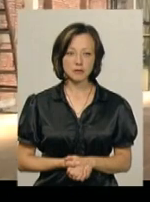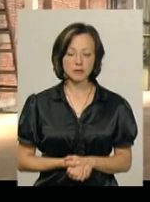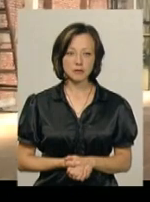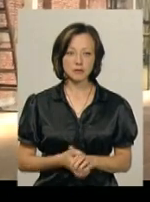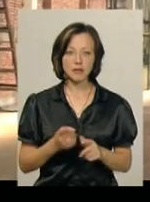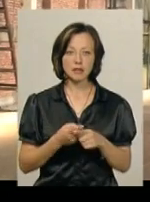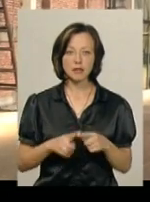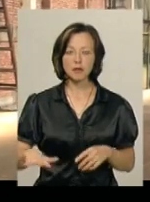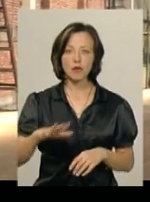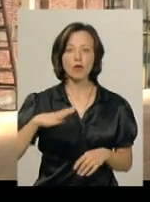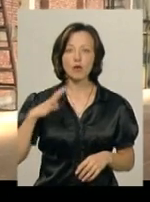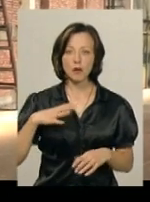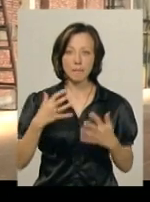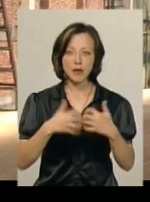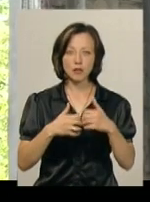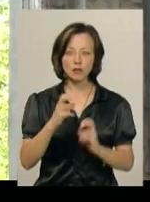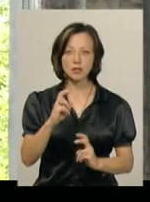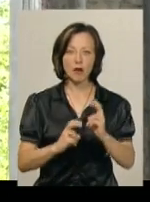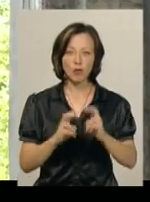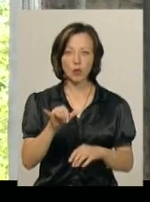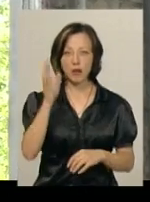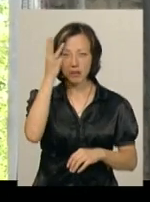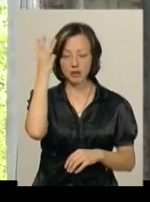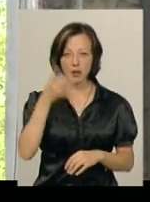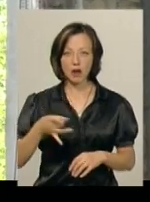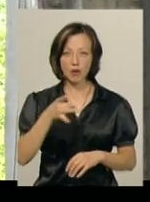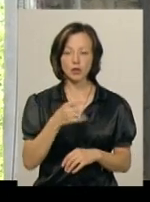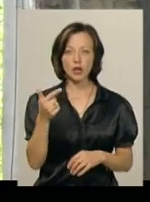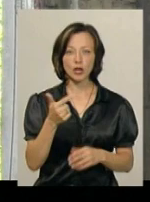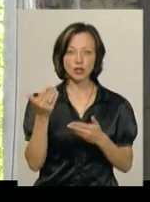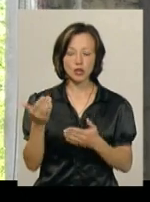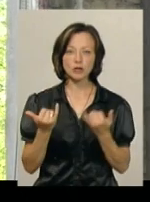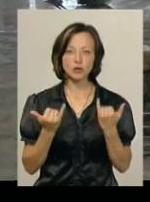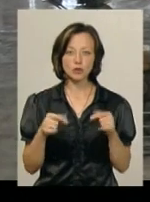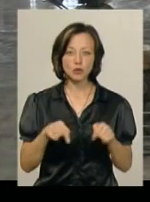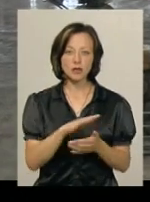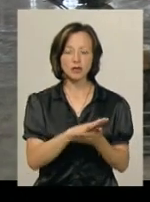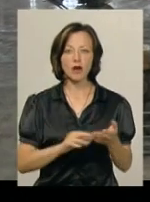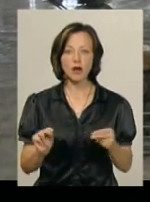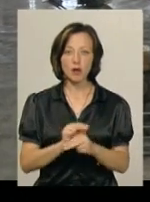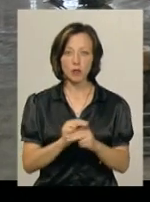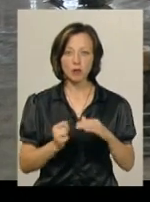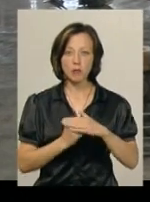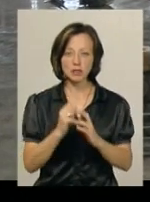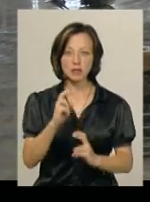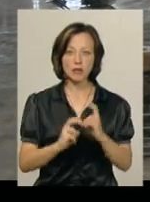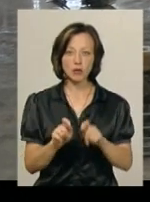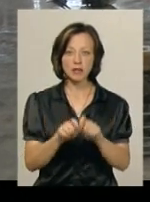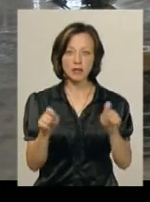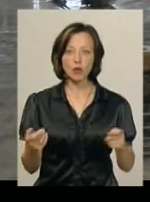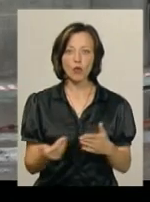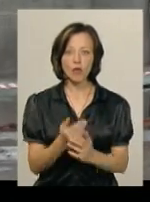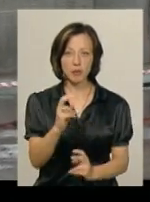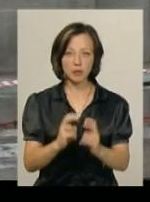Це приміщення колишнього механічного заводу, що у Хмельницькому мікрорайоні Гречани. Сьогодні тут триває ремонт. На базі заводу відкриють нове